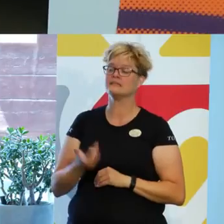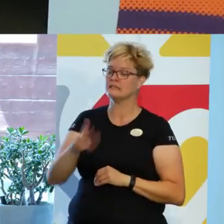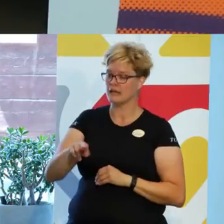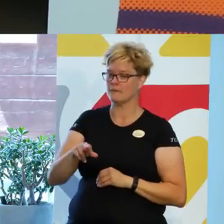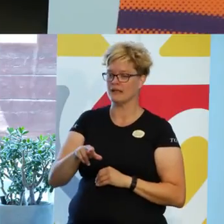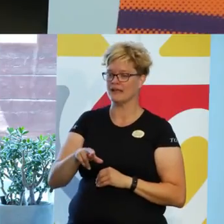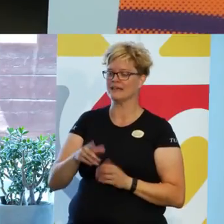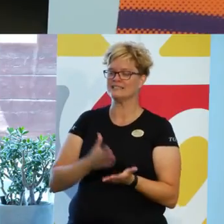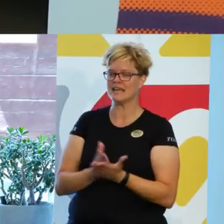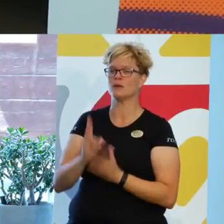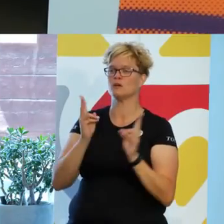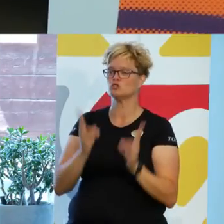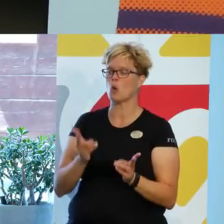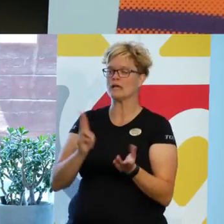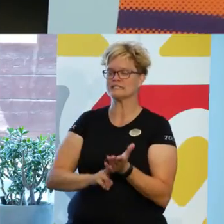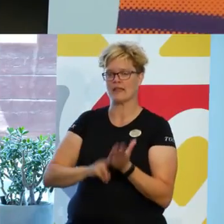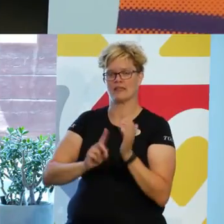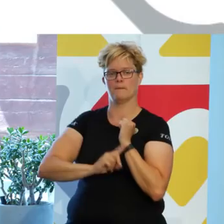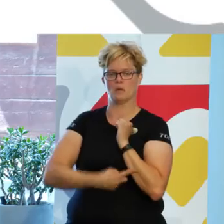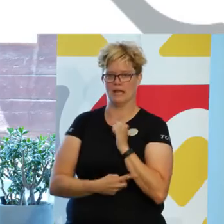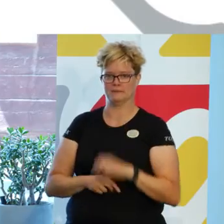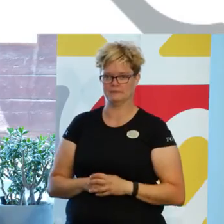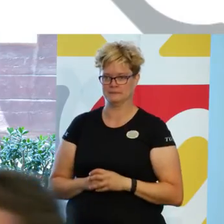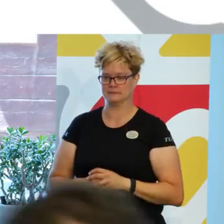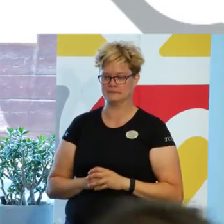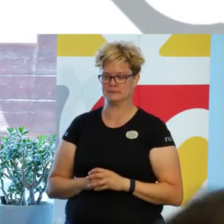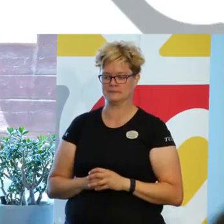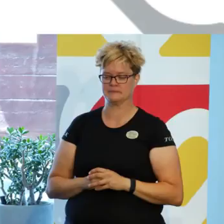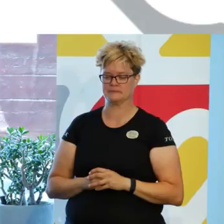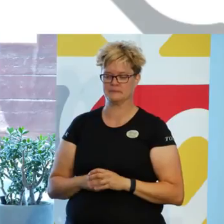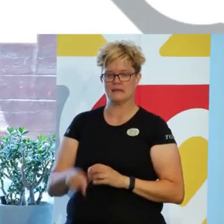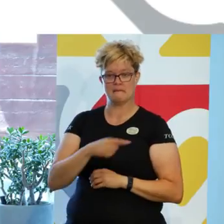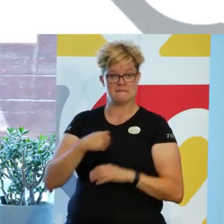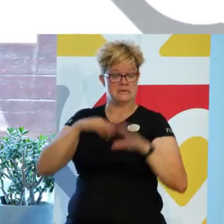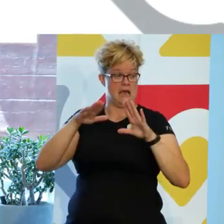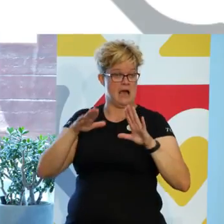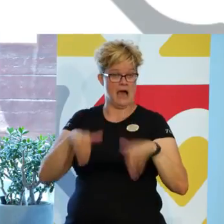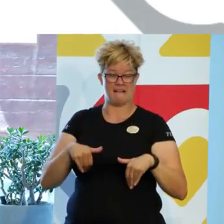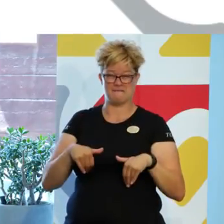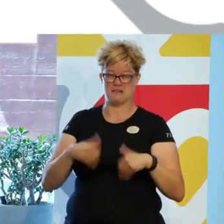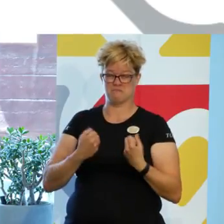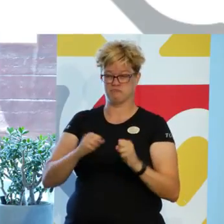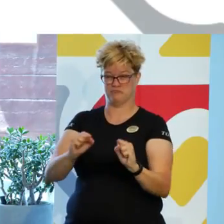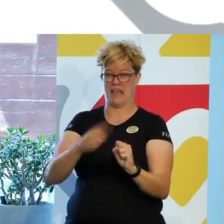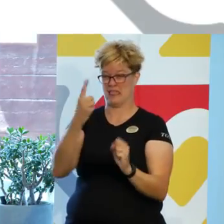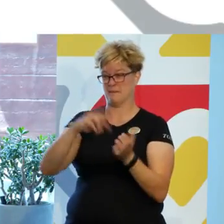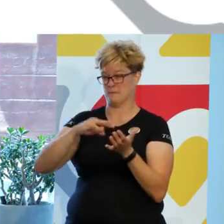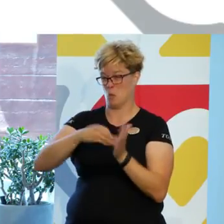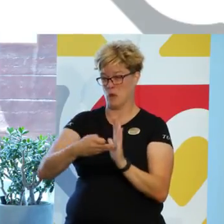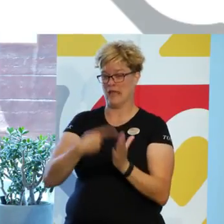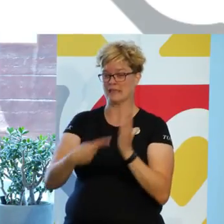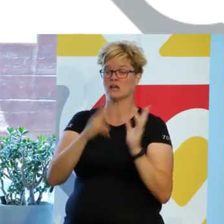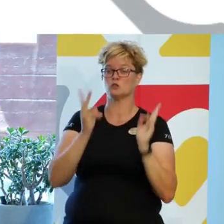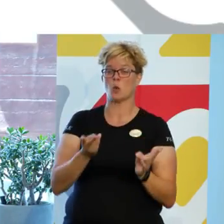SOSANT-modellen. Vi har haft igång ett projekt som heter